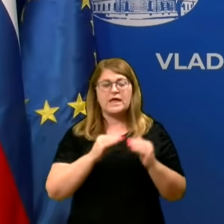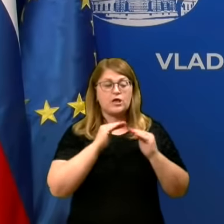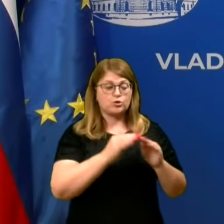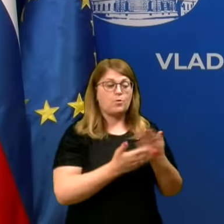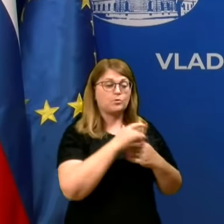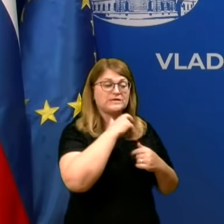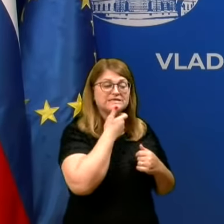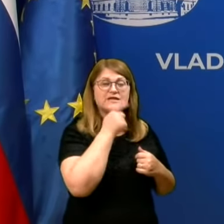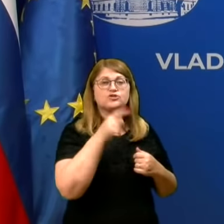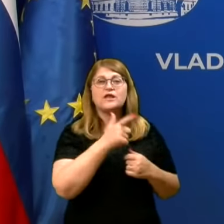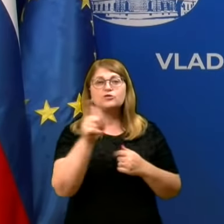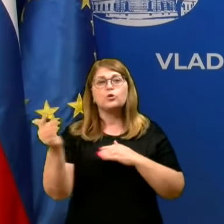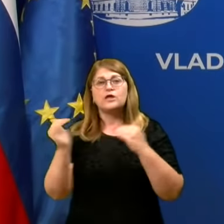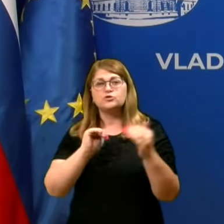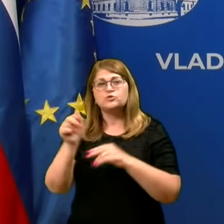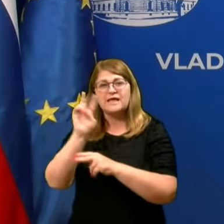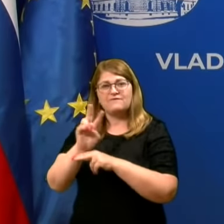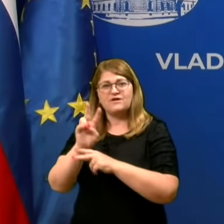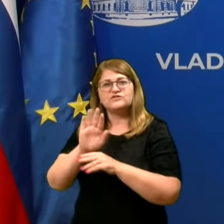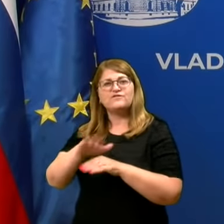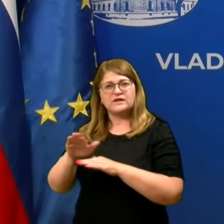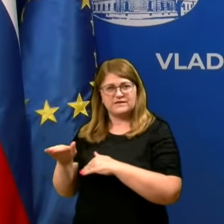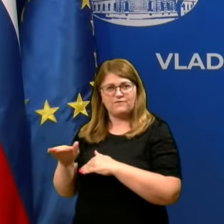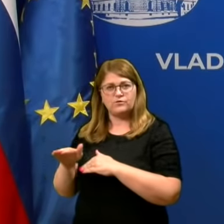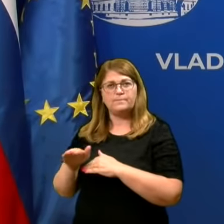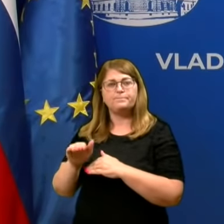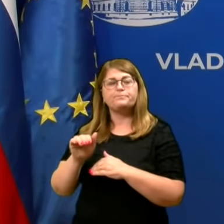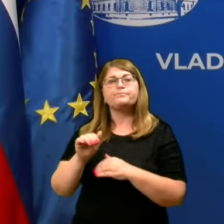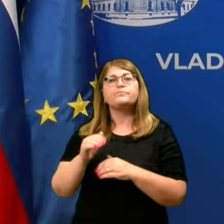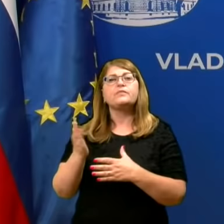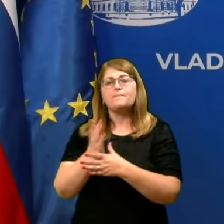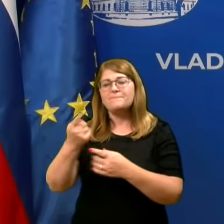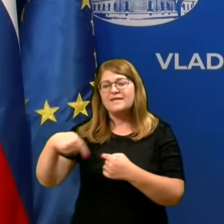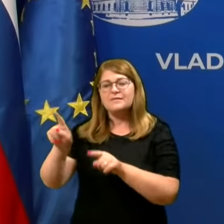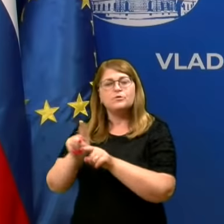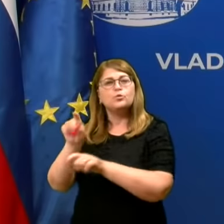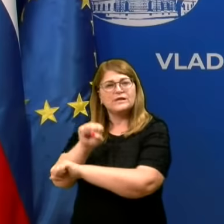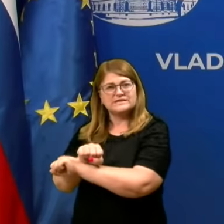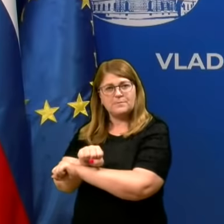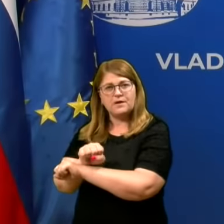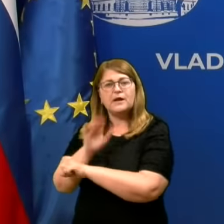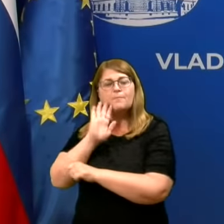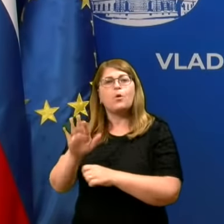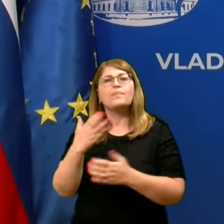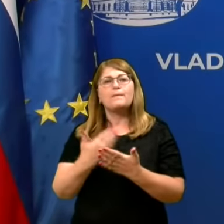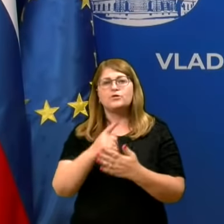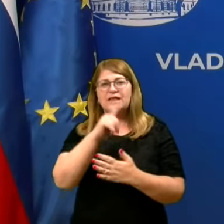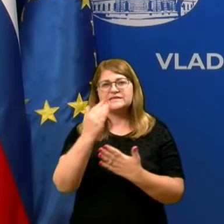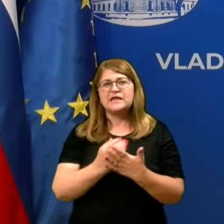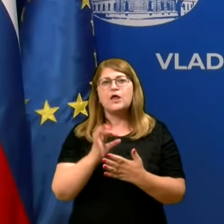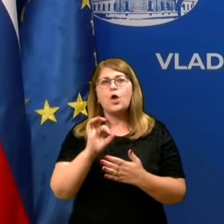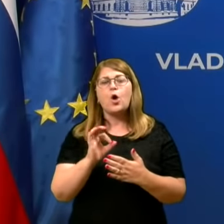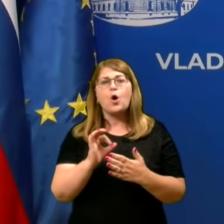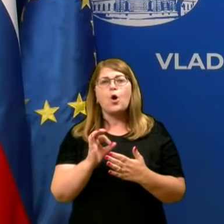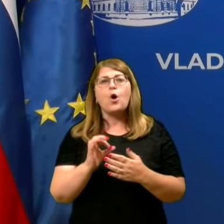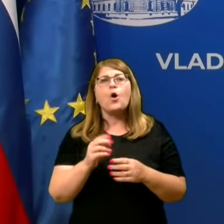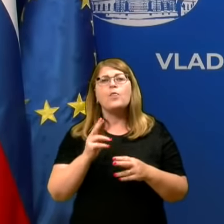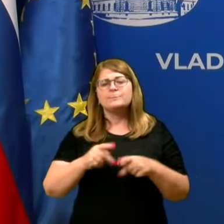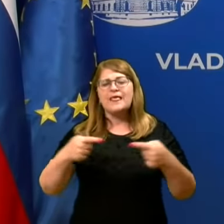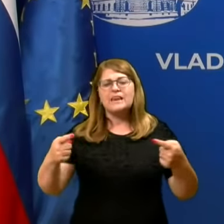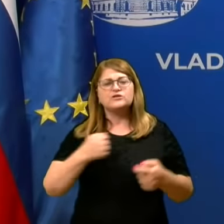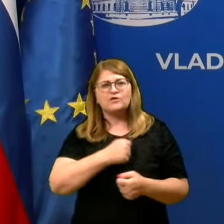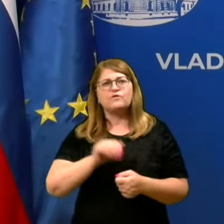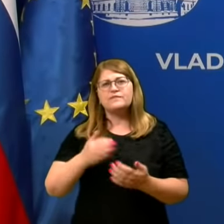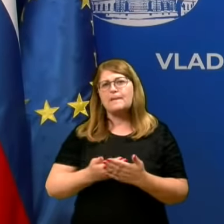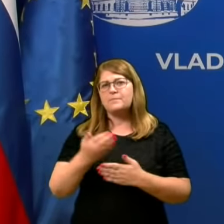starejše in druge socijalno-varstvene zavode, med njimi tudi zapore, bo na podlagi zakona o naledljivih boleznih na